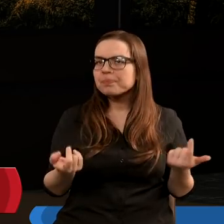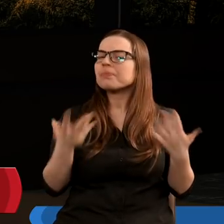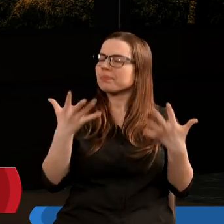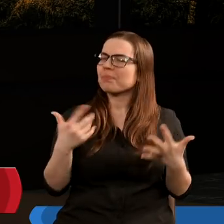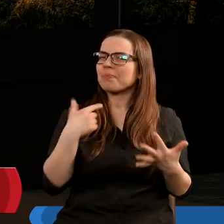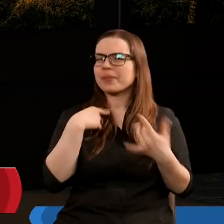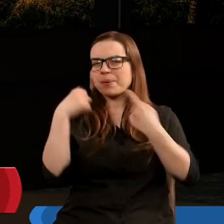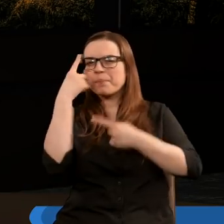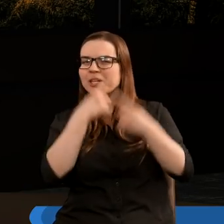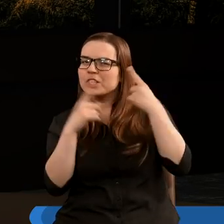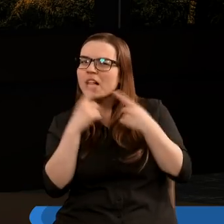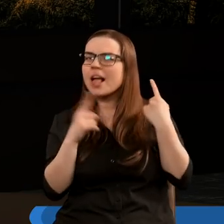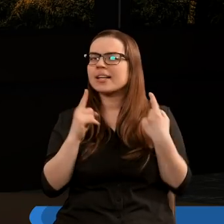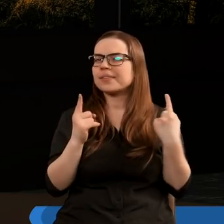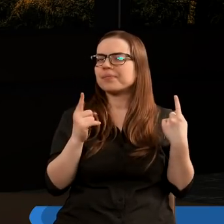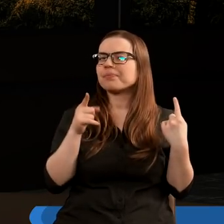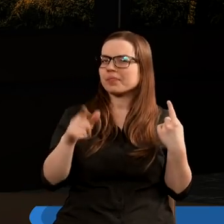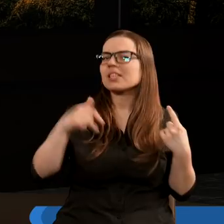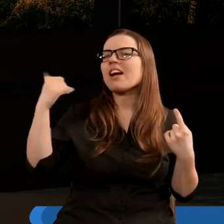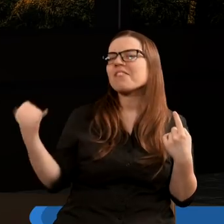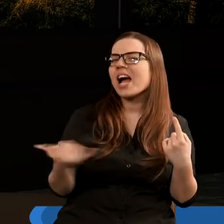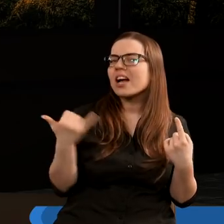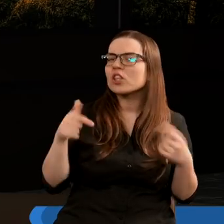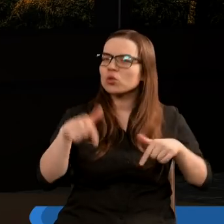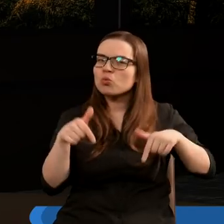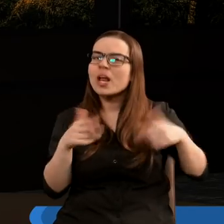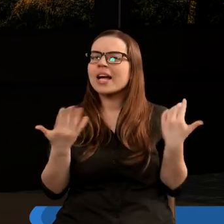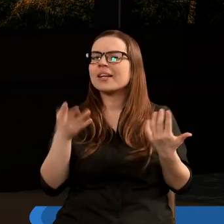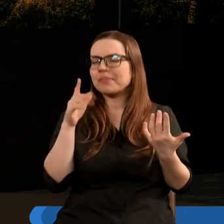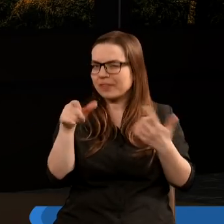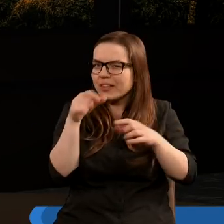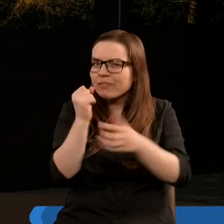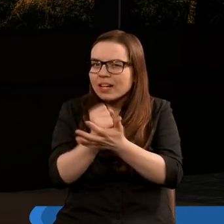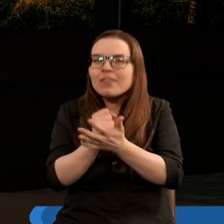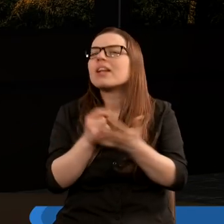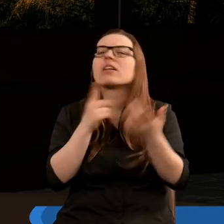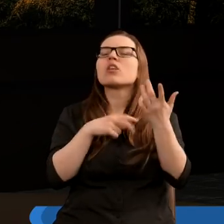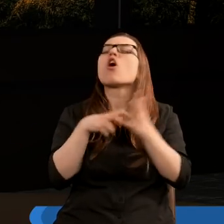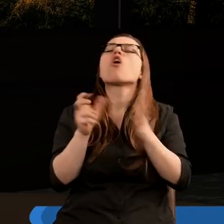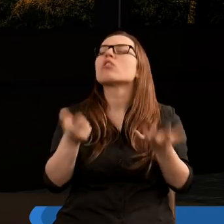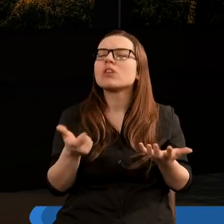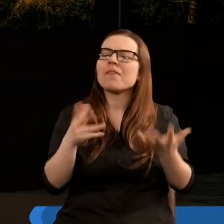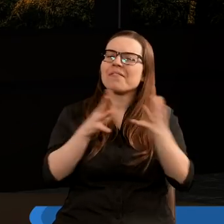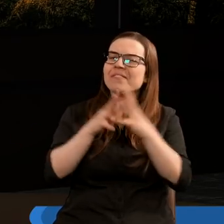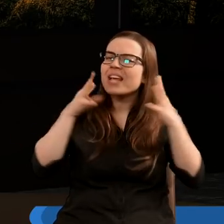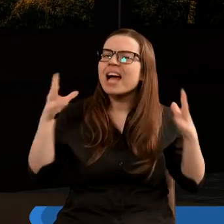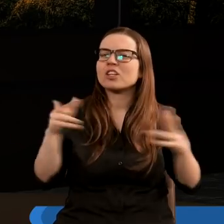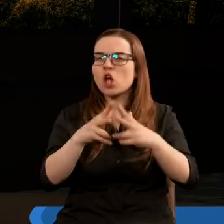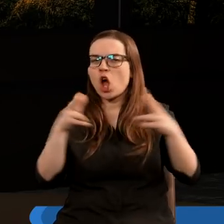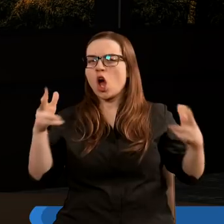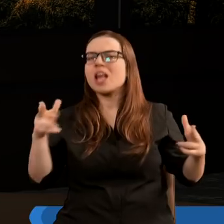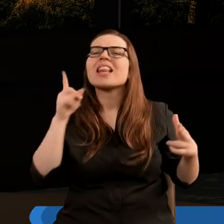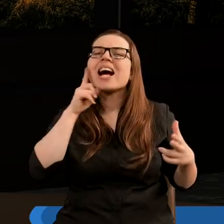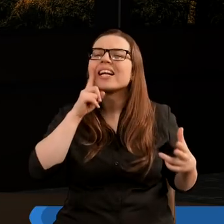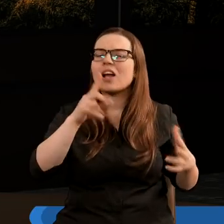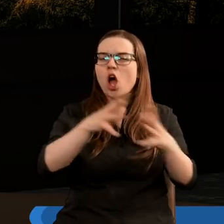Ale wydaje mi się, że w słowie wieczna, użytym tutaj, w tym kontekście, chodzi jeszcze o większy okres.